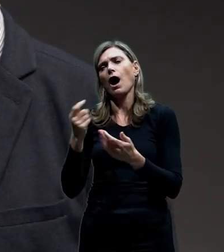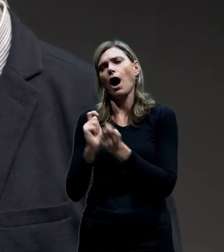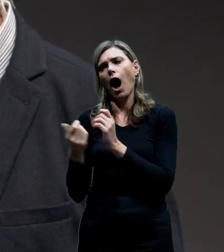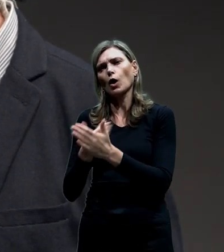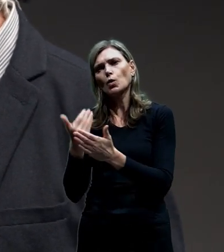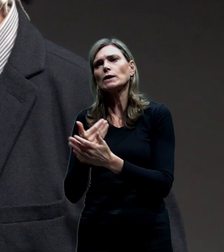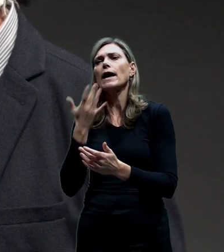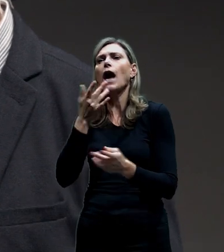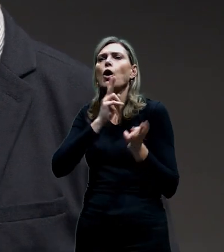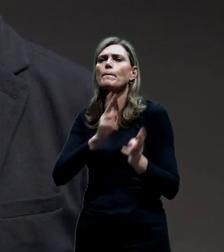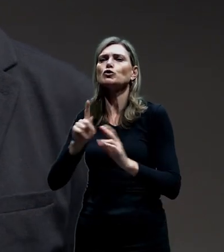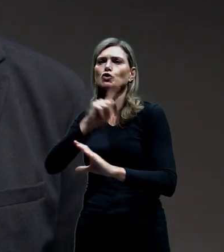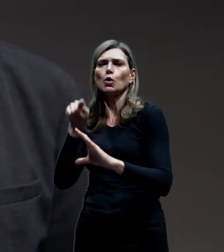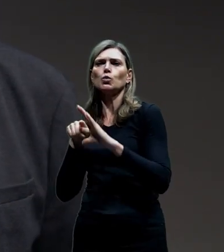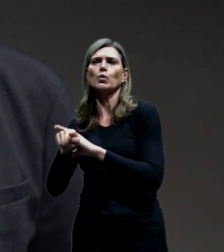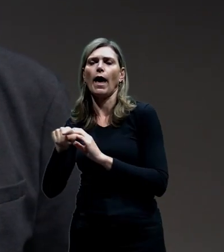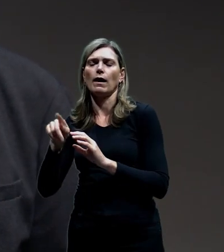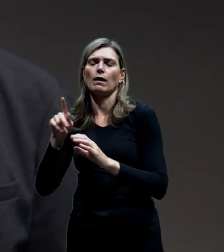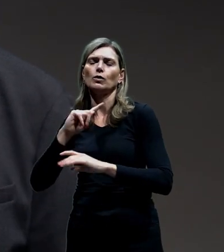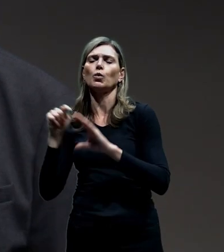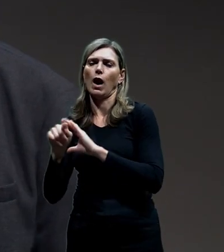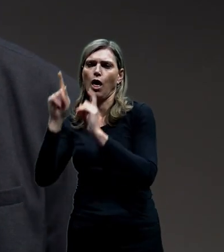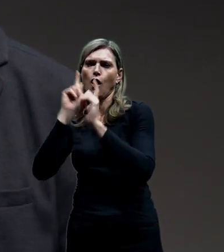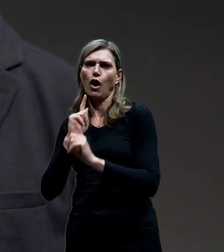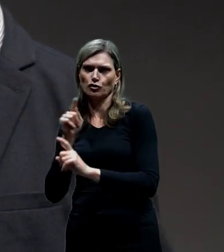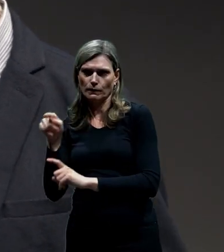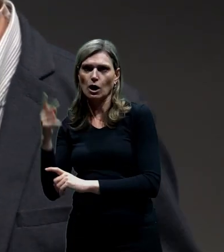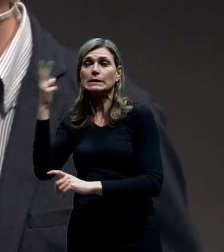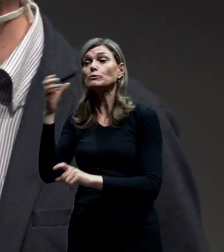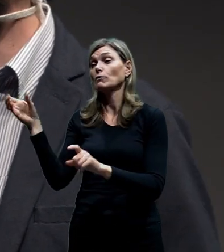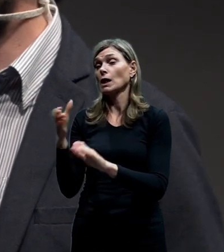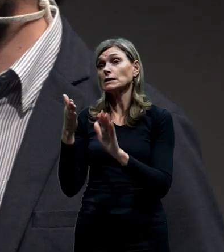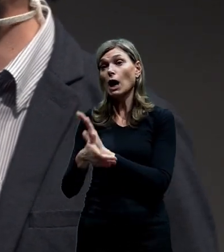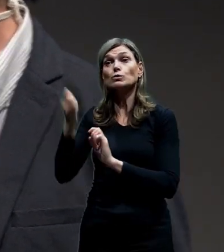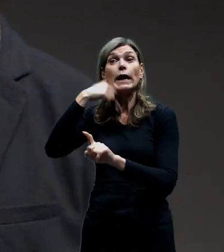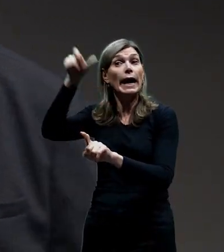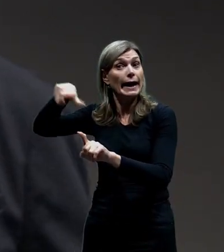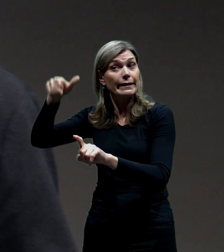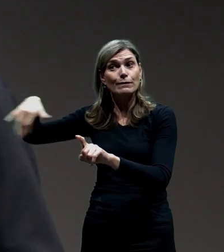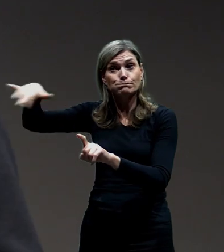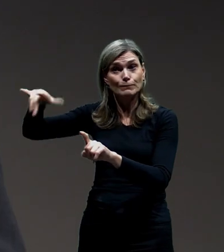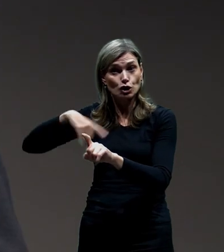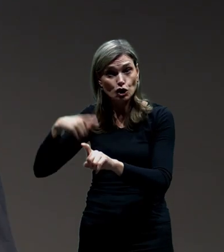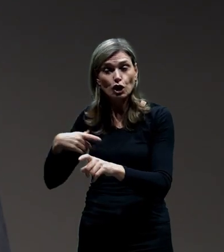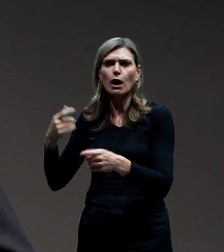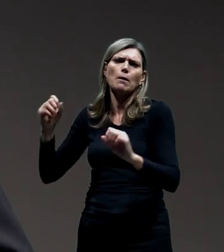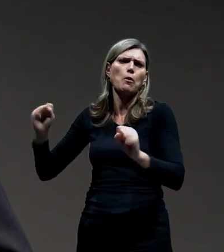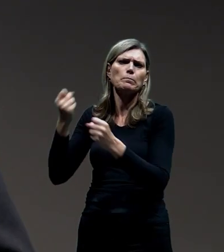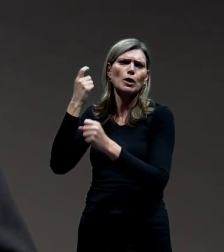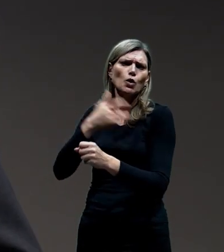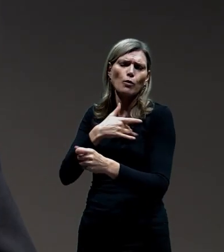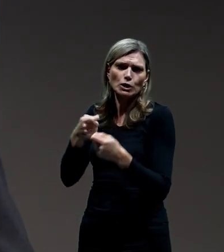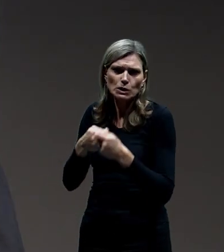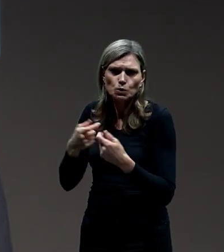Holešovičkách. Ta pracovní skupina určitě budu chtít, aby tam byli zástupci přímo občanů z Holešoviček, občanských združení, městský